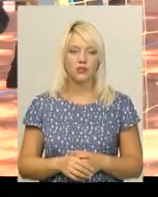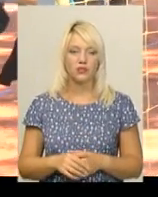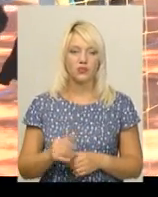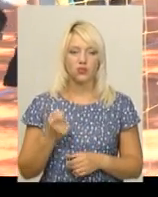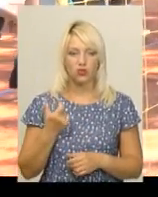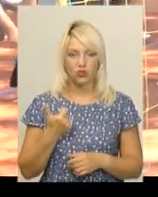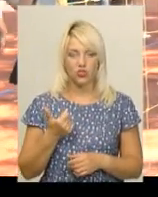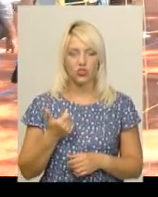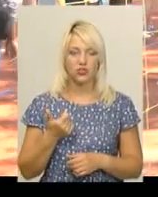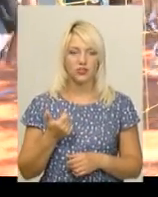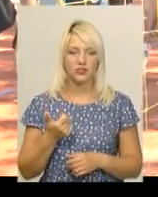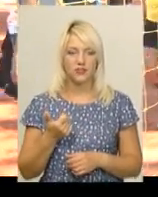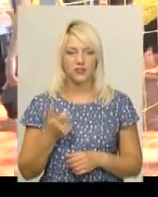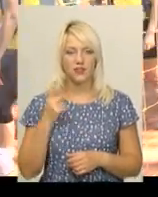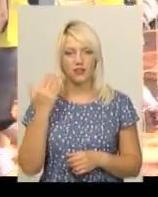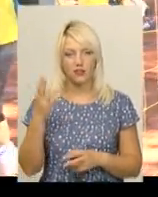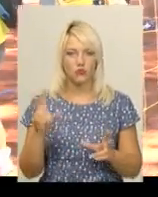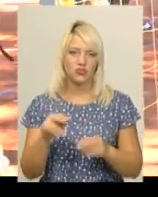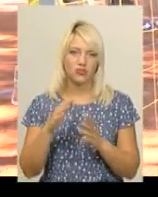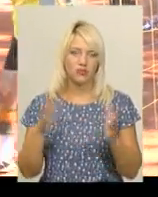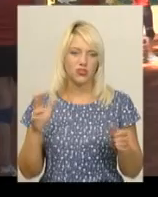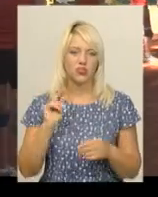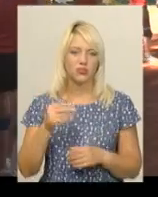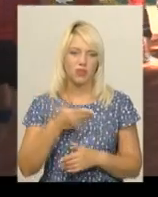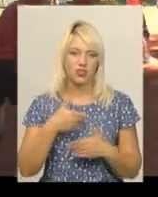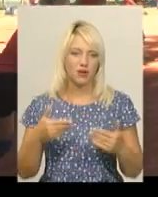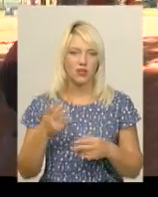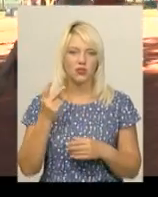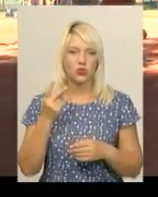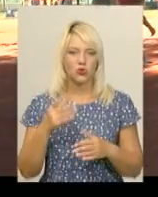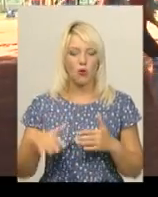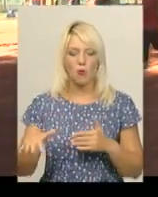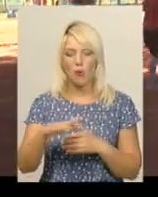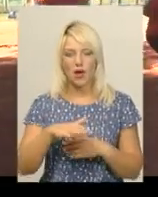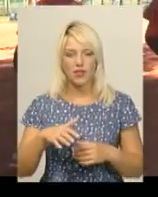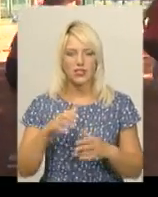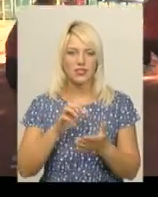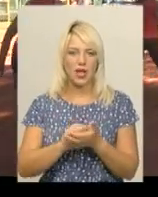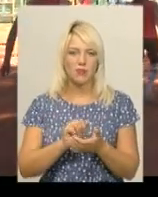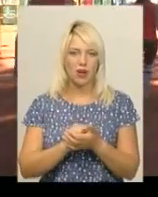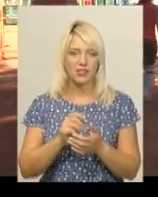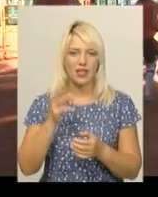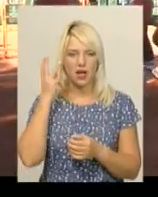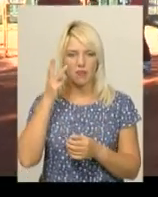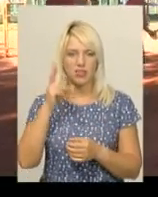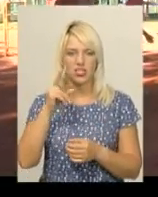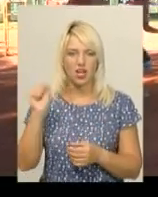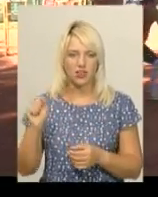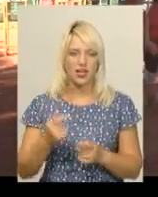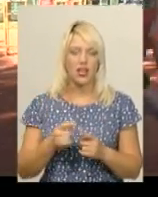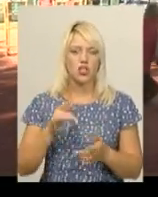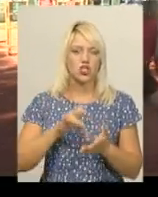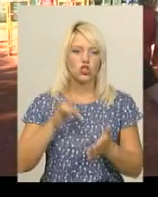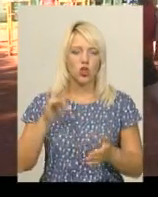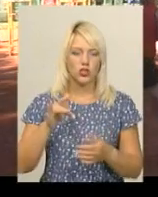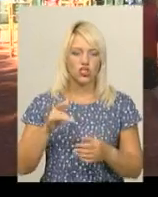трошки їм, скажімо так, пощастило більше, чим нам. На другому майданчику змагається хмельничанка зі столичним клубом «Аеропорт».